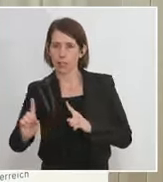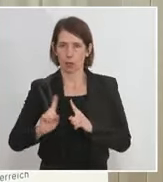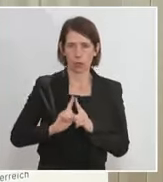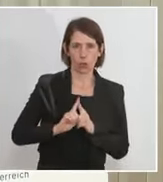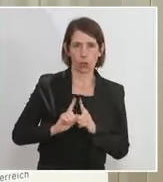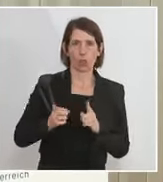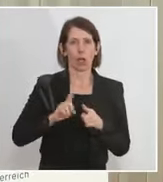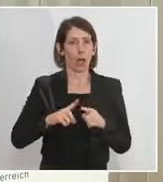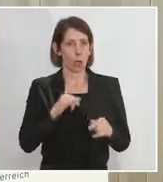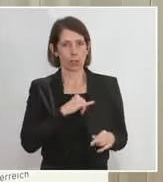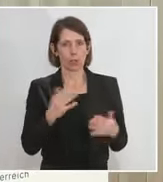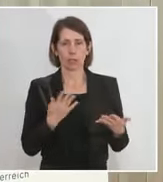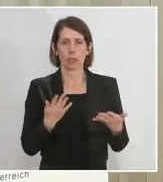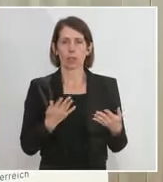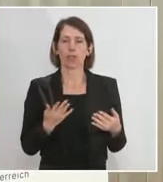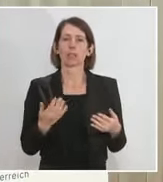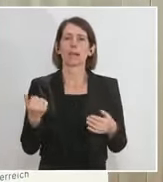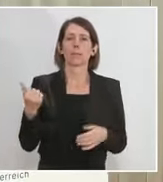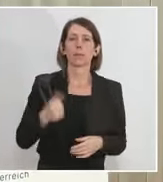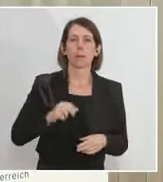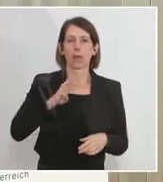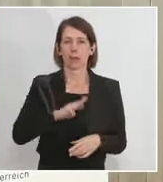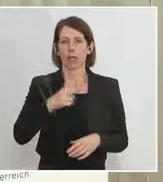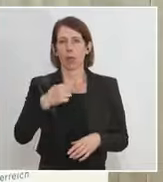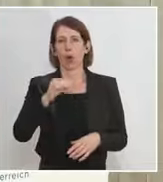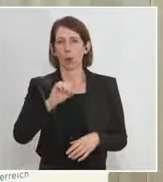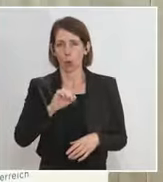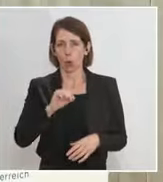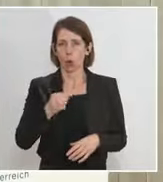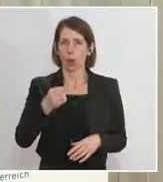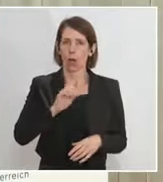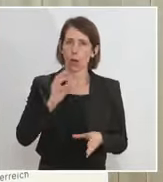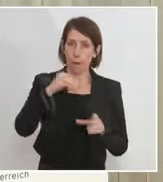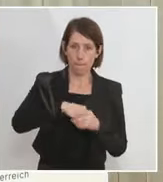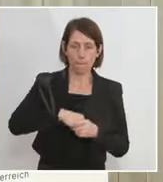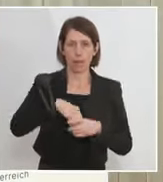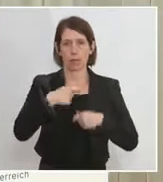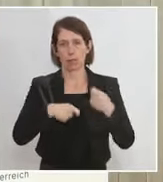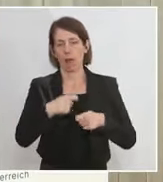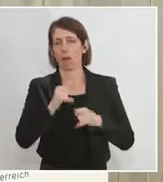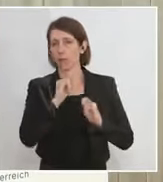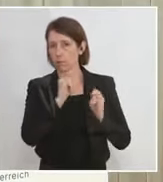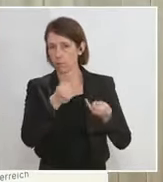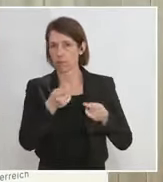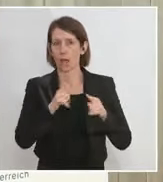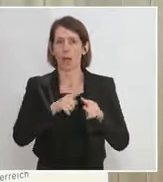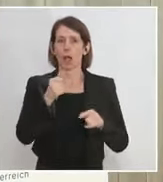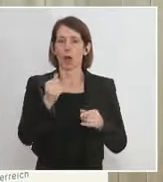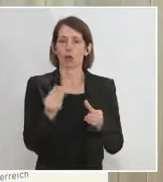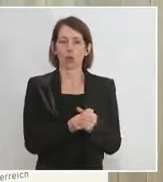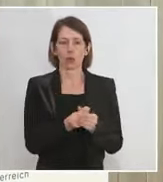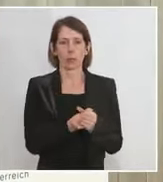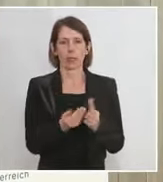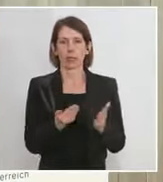Und interessant ist, dass dabei auch die Weltgesundheitsorganisation im Boot sein wird. Das heißt auch ein Dokument,